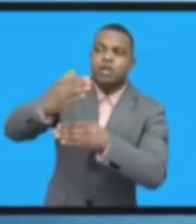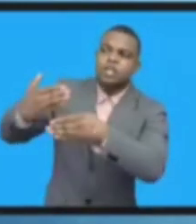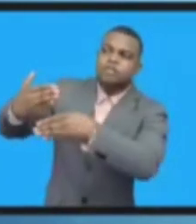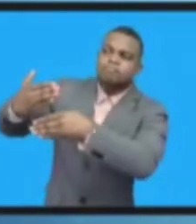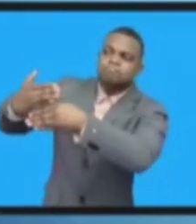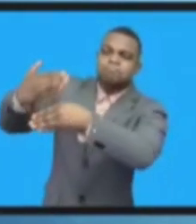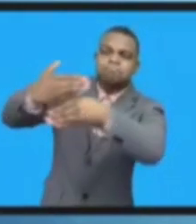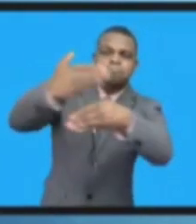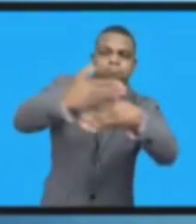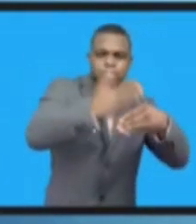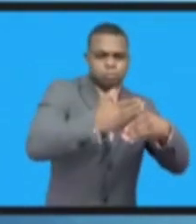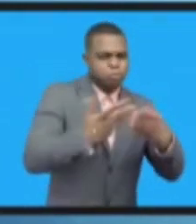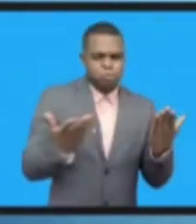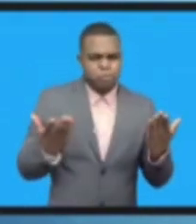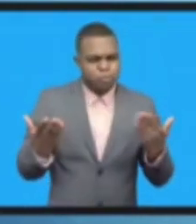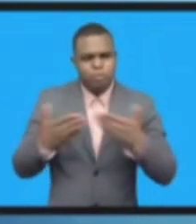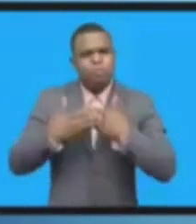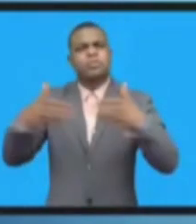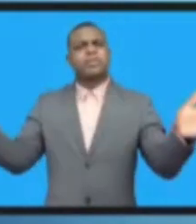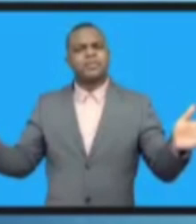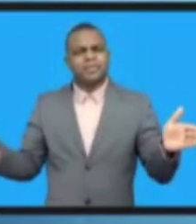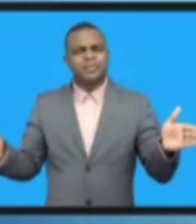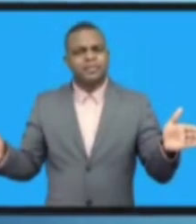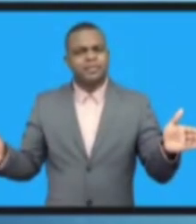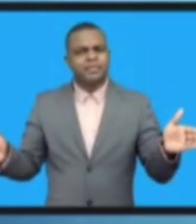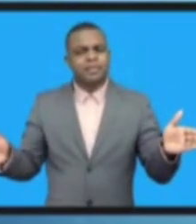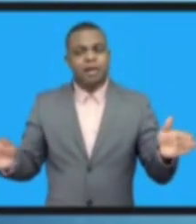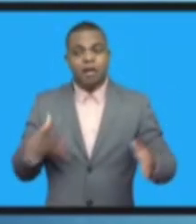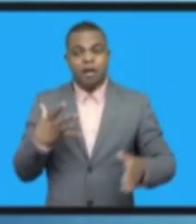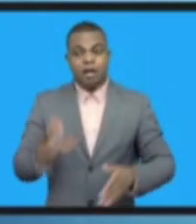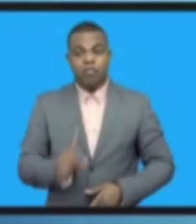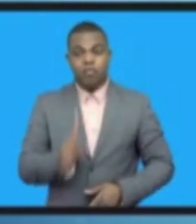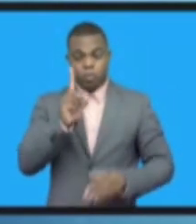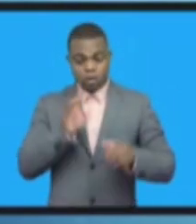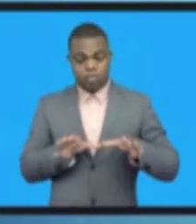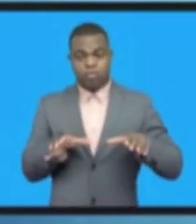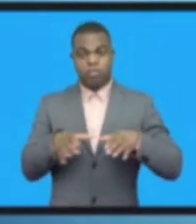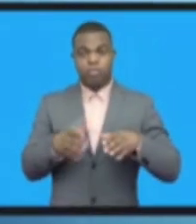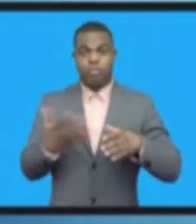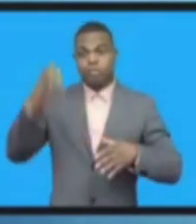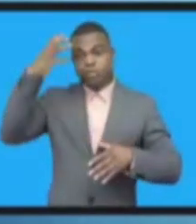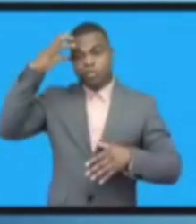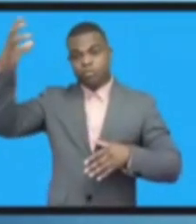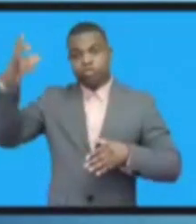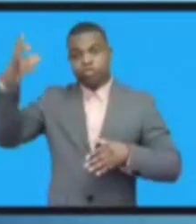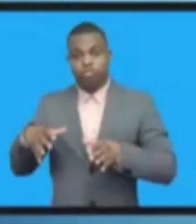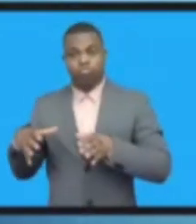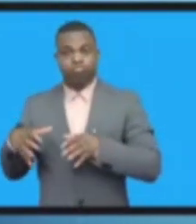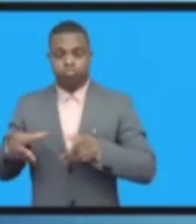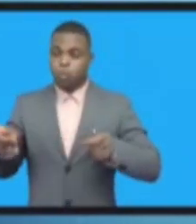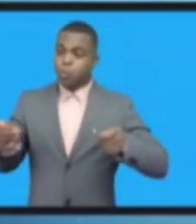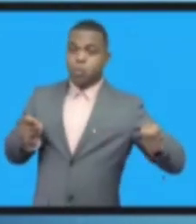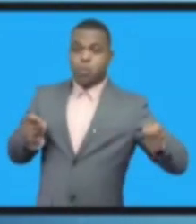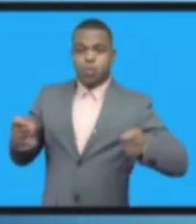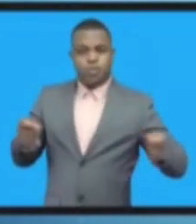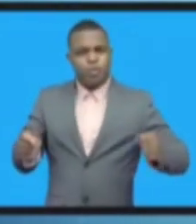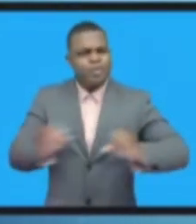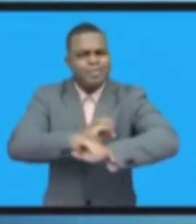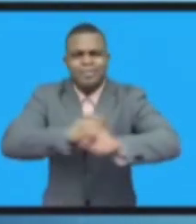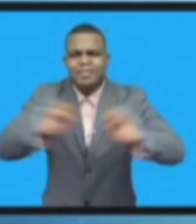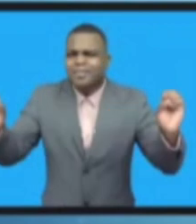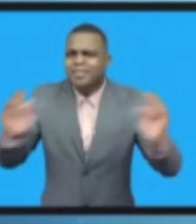вот этой какого-то правительства, какой-то группы, которая это контролирует. Мы видели попытки различных правительств,